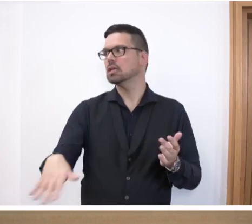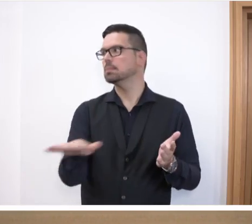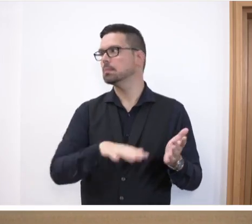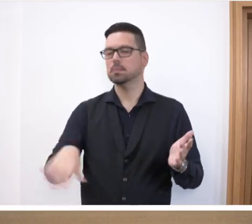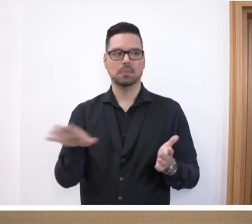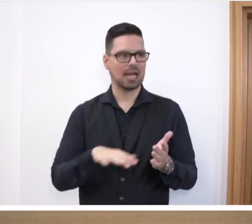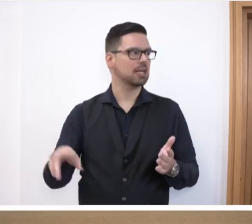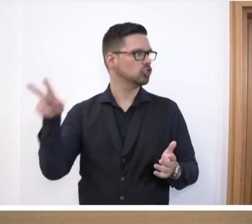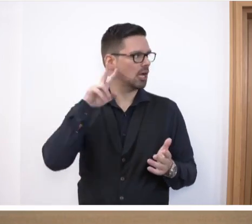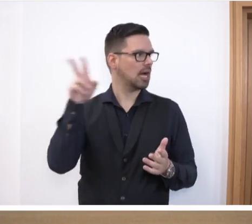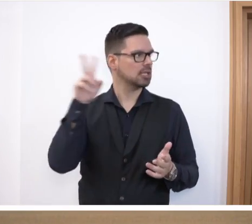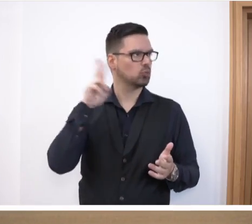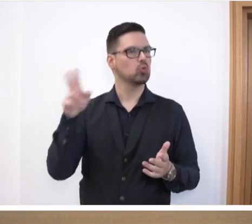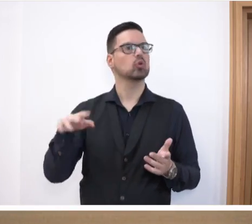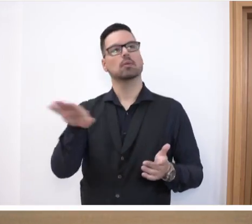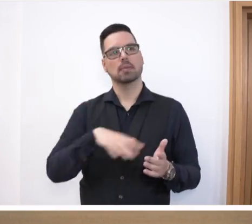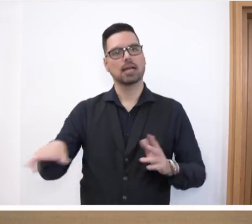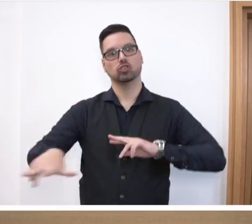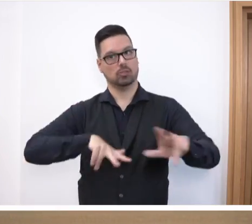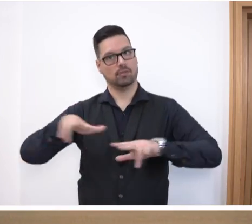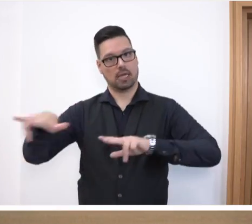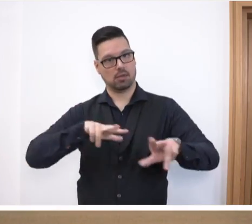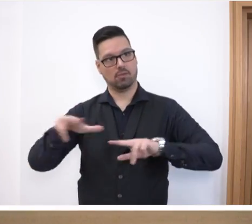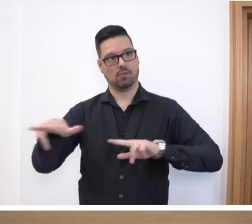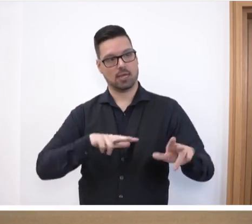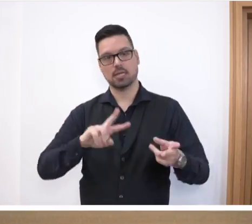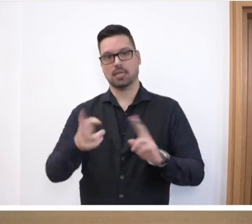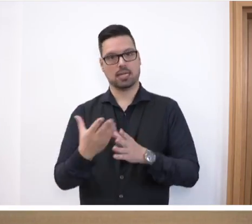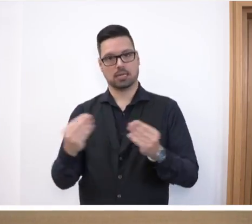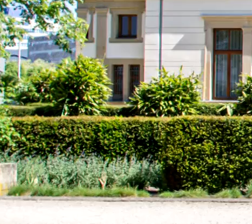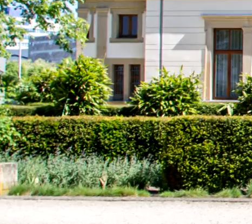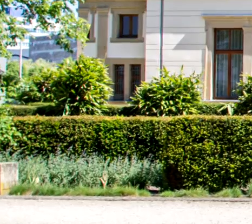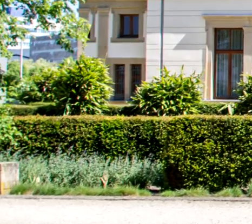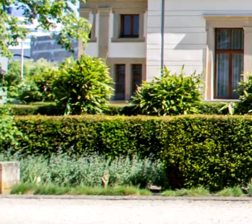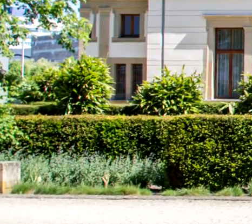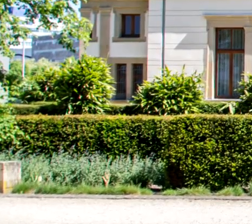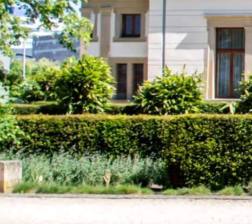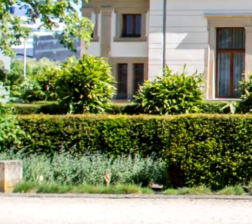der Anhörung, im Bereich des Verfahrens dann zu anderen Ergebnissen kommen. Vielen Dank.